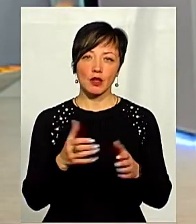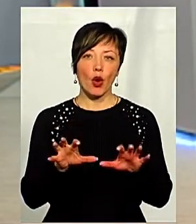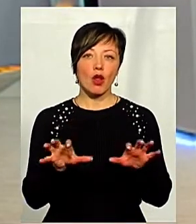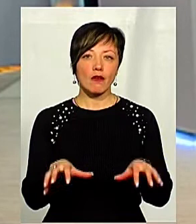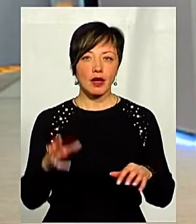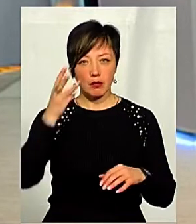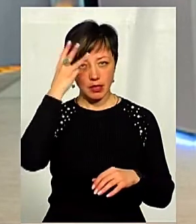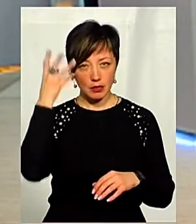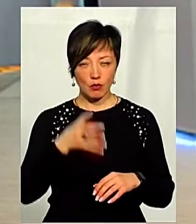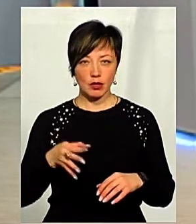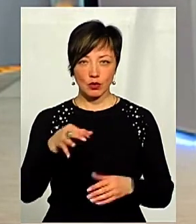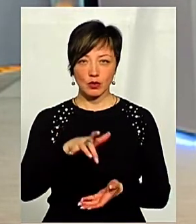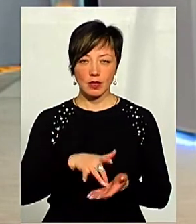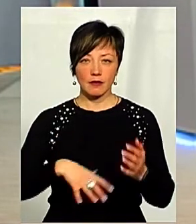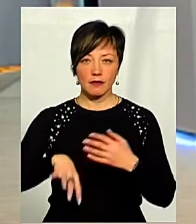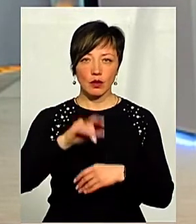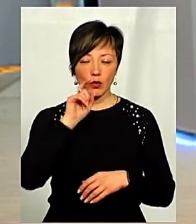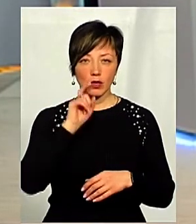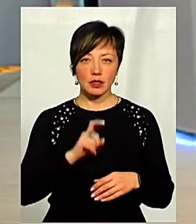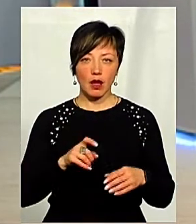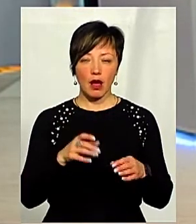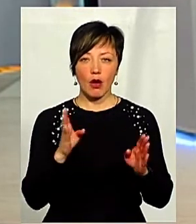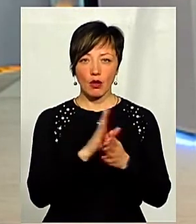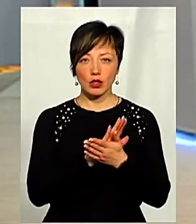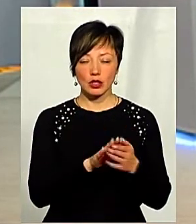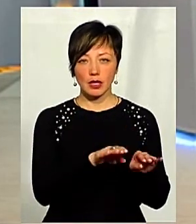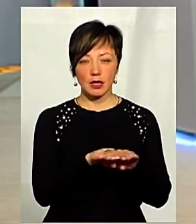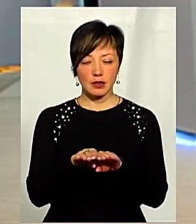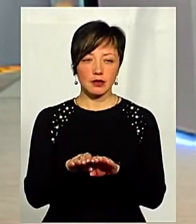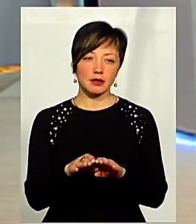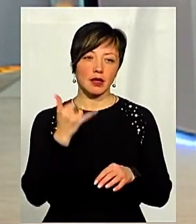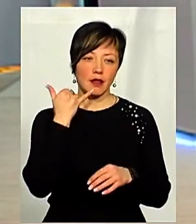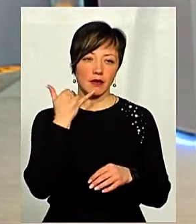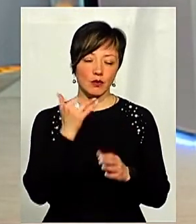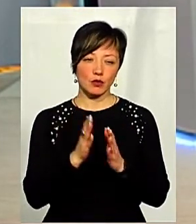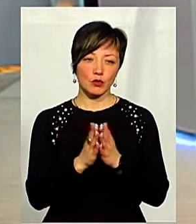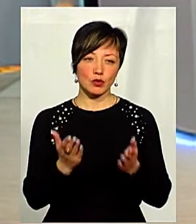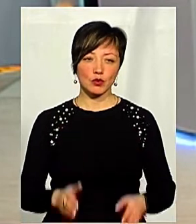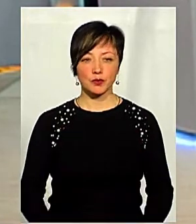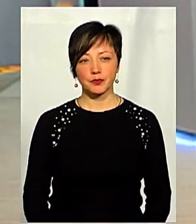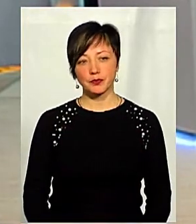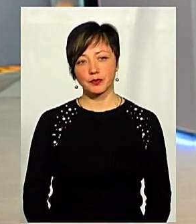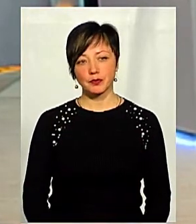голови Хмельницького обласного середку Всеукраїнської екологічної ліги Наталії Міронової. Телефоном, прошу.